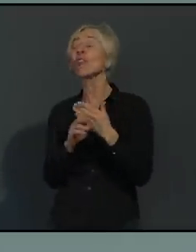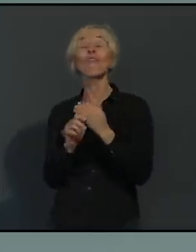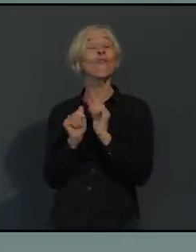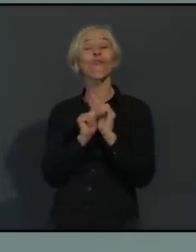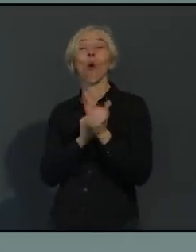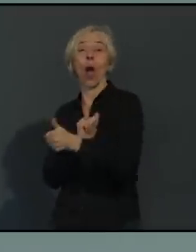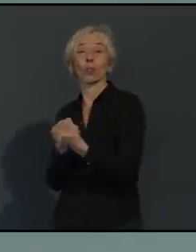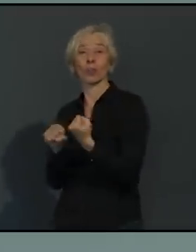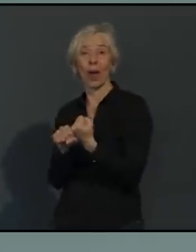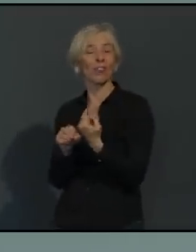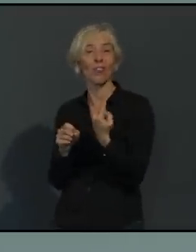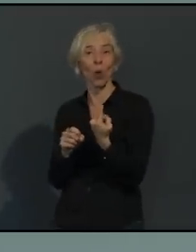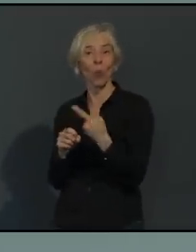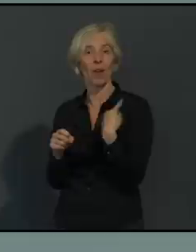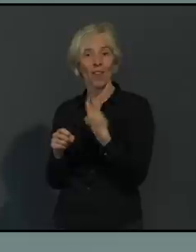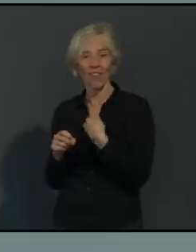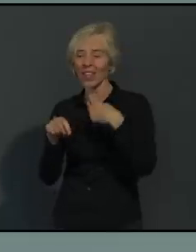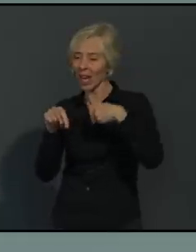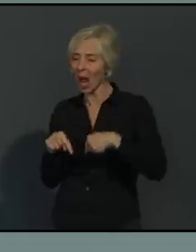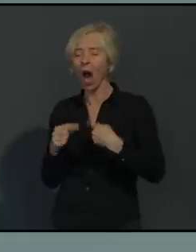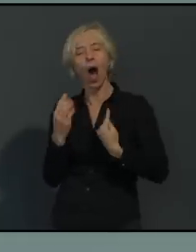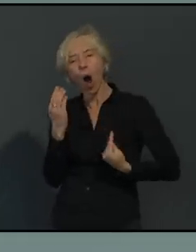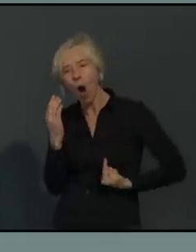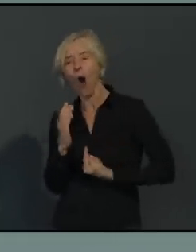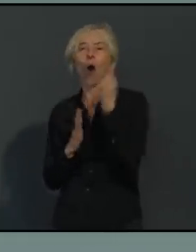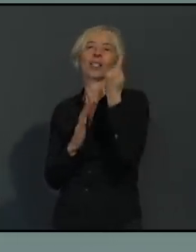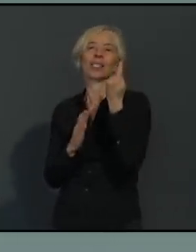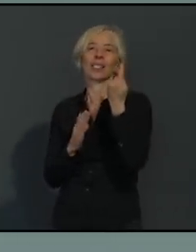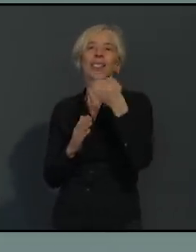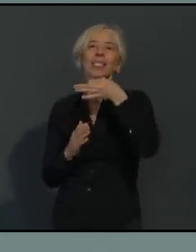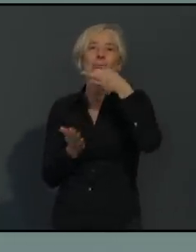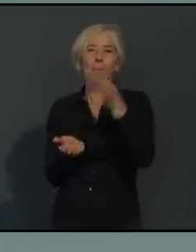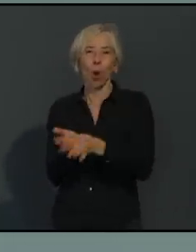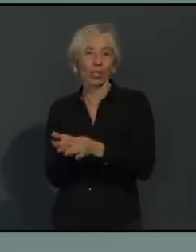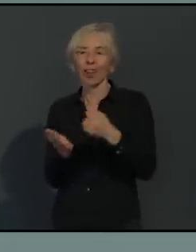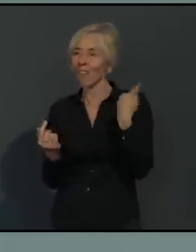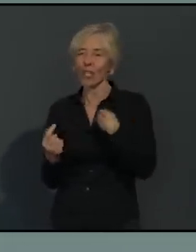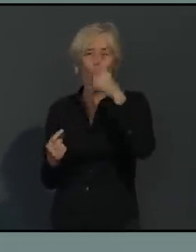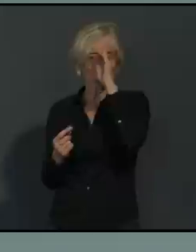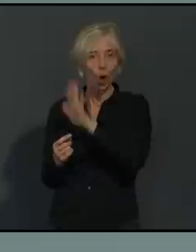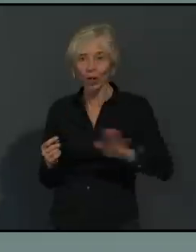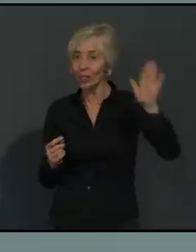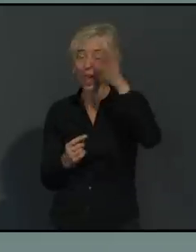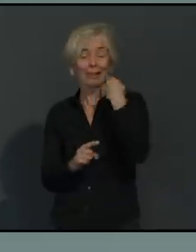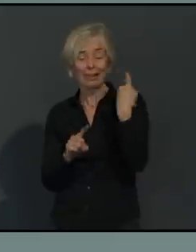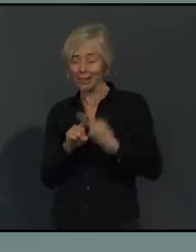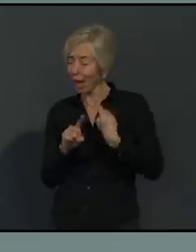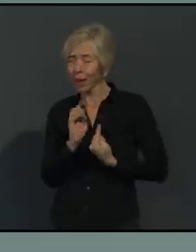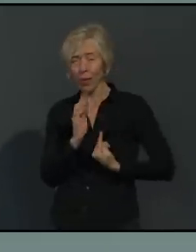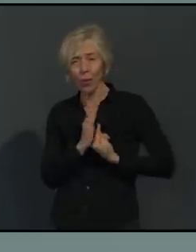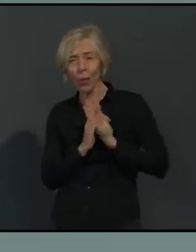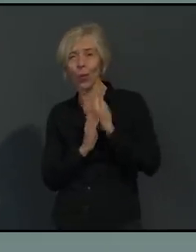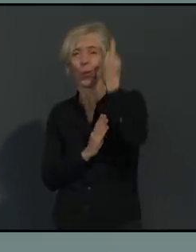Infektionszahlen haben. Und insofern können wir natürlich vor Ort auch entsprechend verschärfen. Aber mir ging es eben darum, dass die Dinge, die